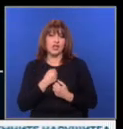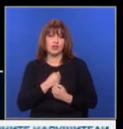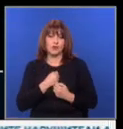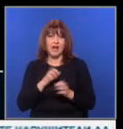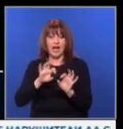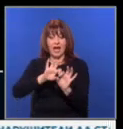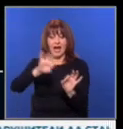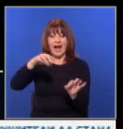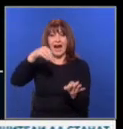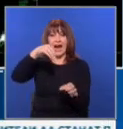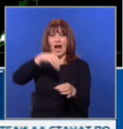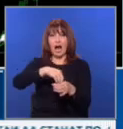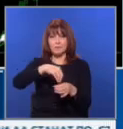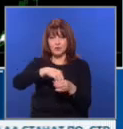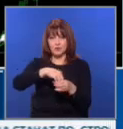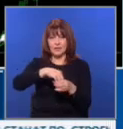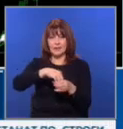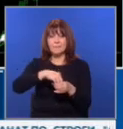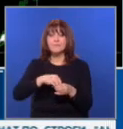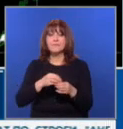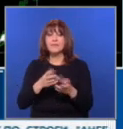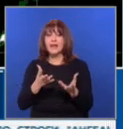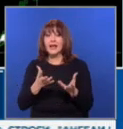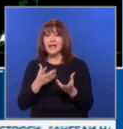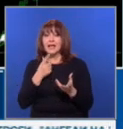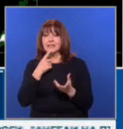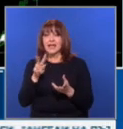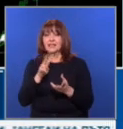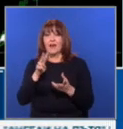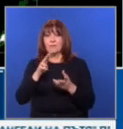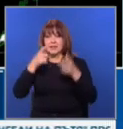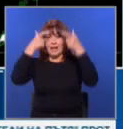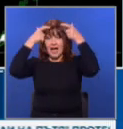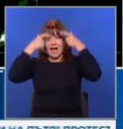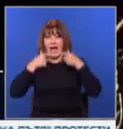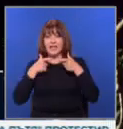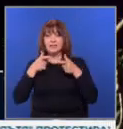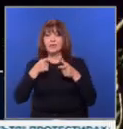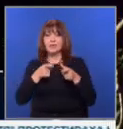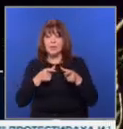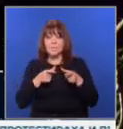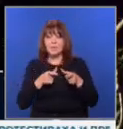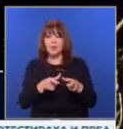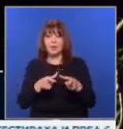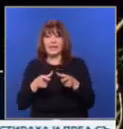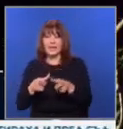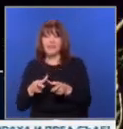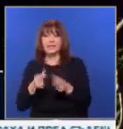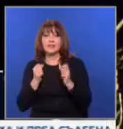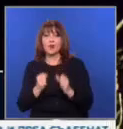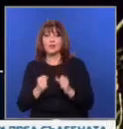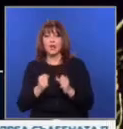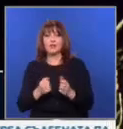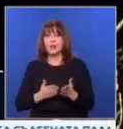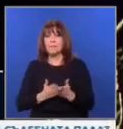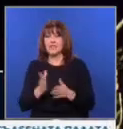капсулата Starliner на Boeing изпитва. Евакулацията на двамата астронавти, които се оказаха блокирани в околоземна орбита, се очаква да бъде